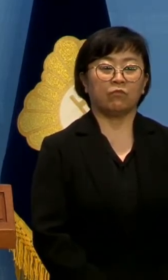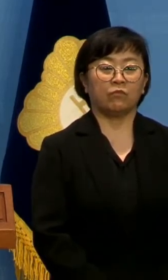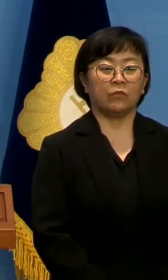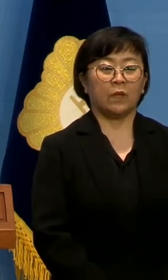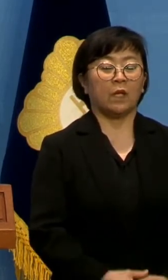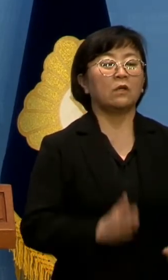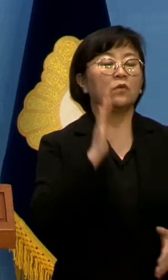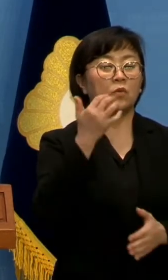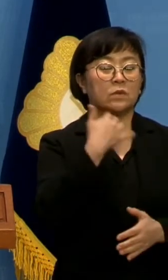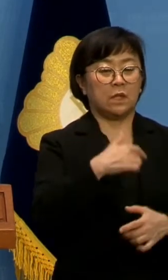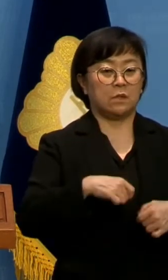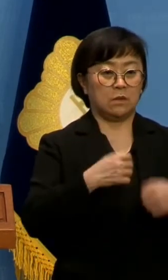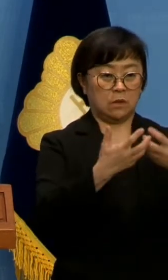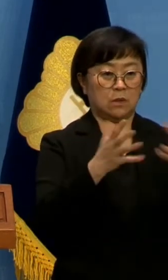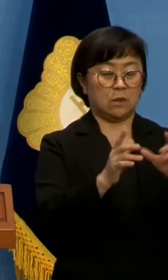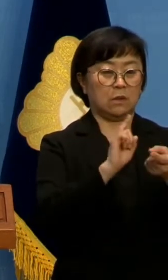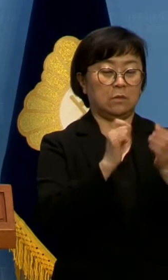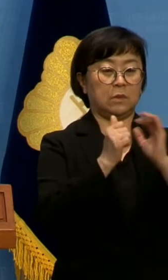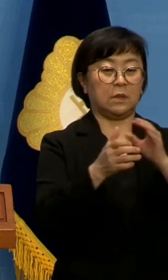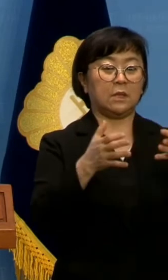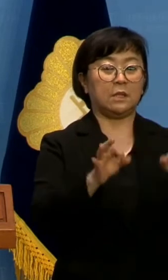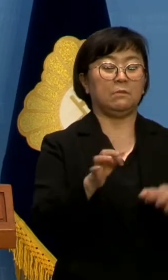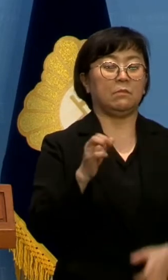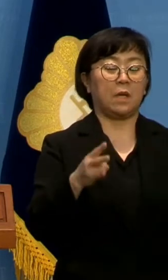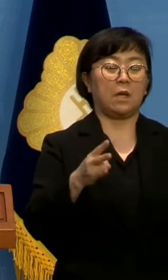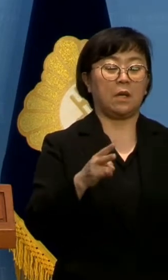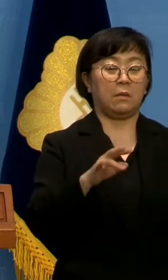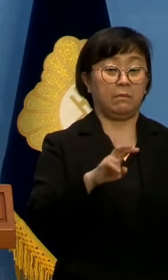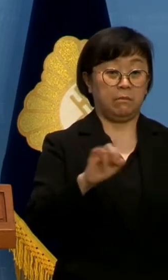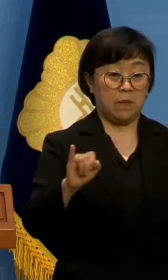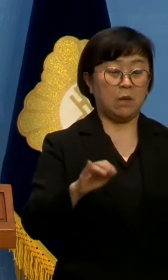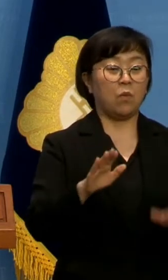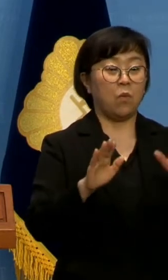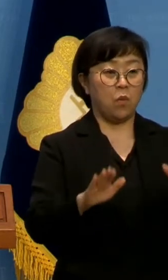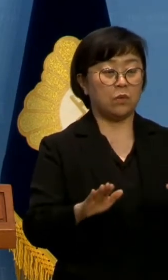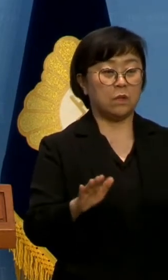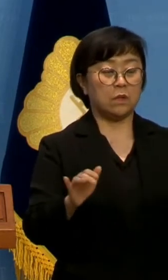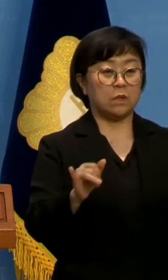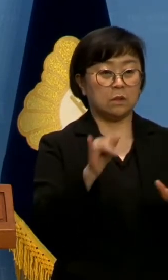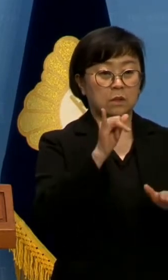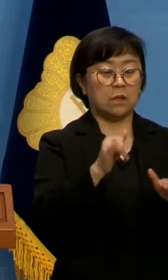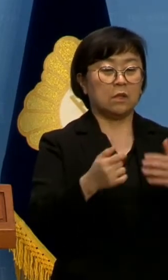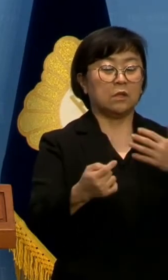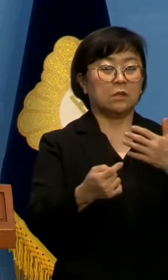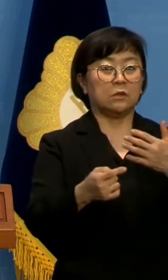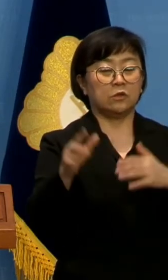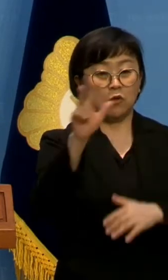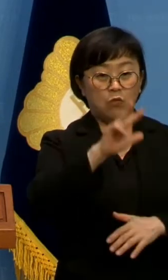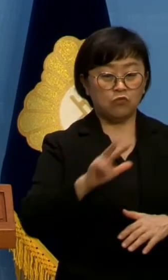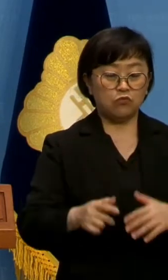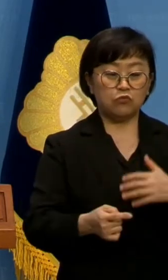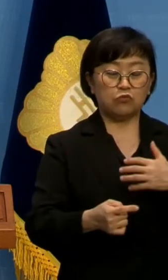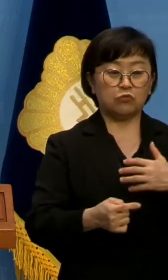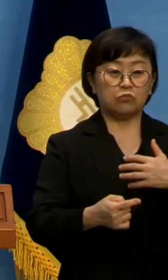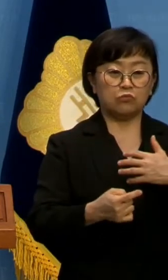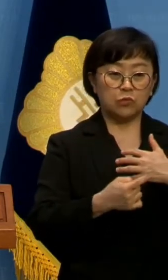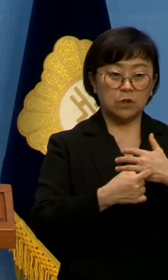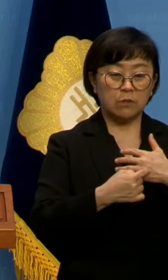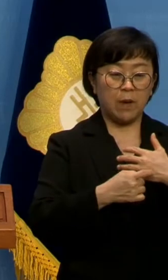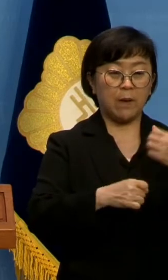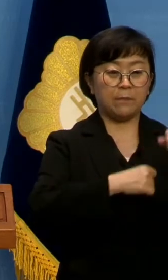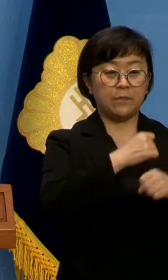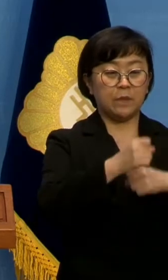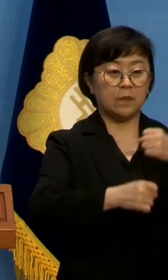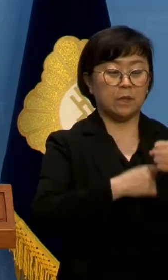녹색정의당 대변인 김혜미입니다. 오늘 있었던 전국 문희망 프리랜서 제1차 집단